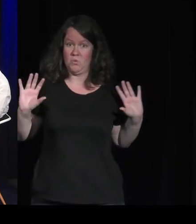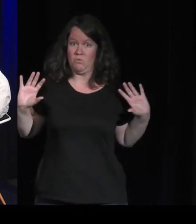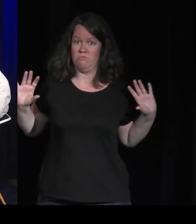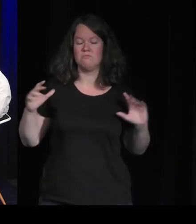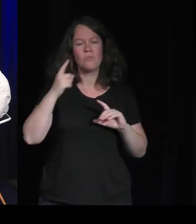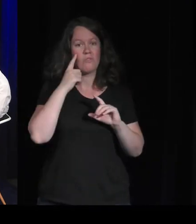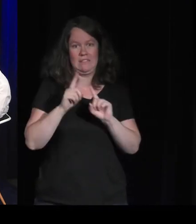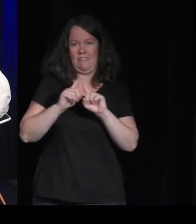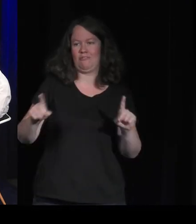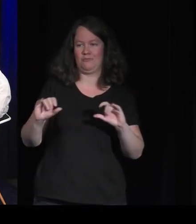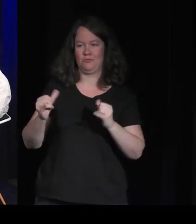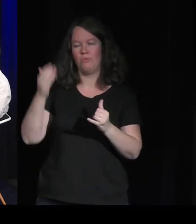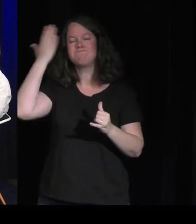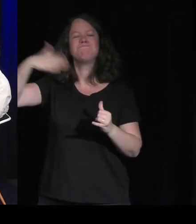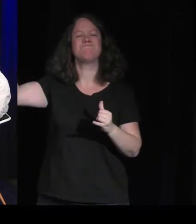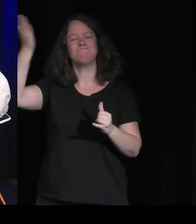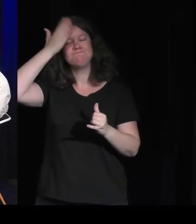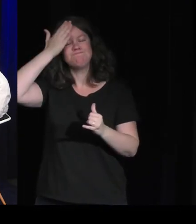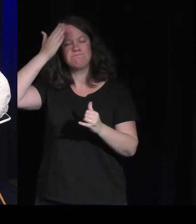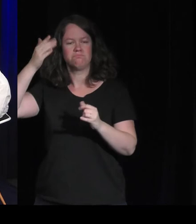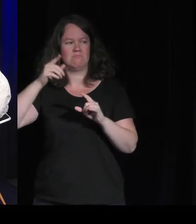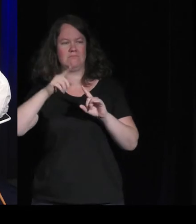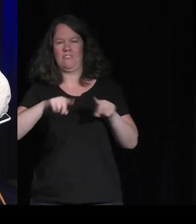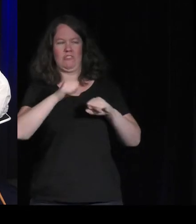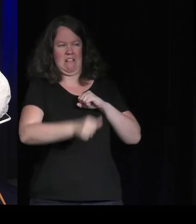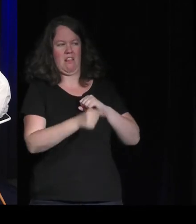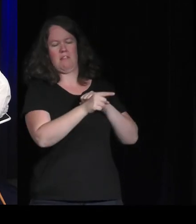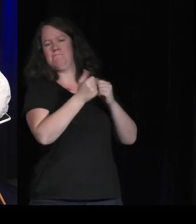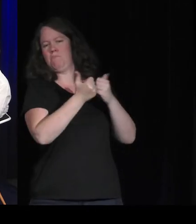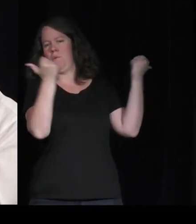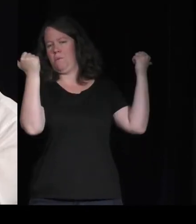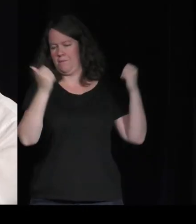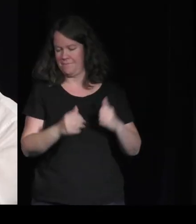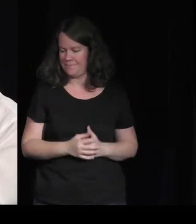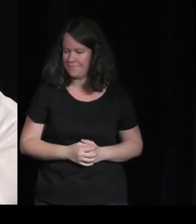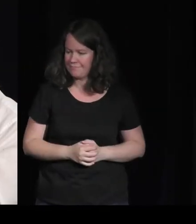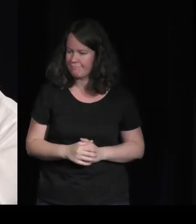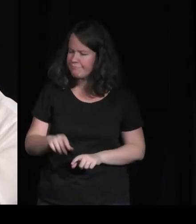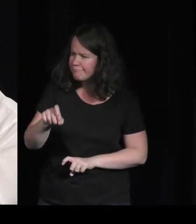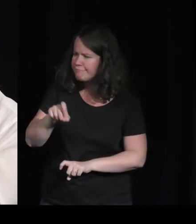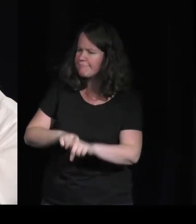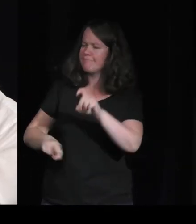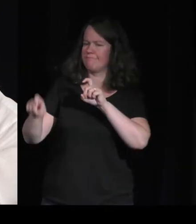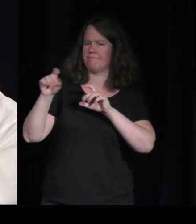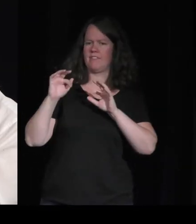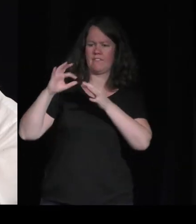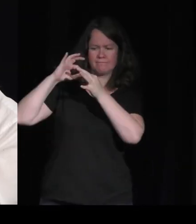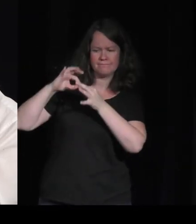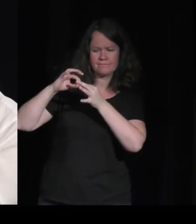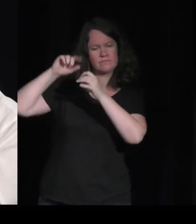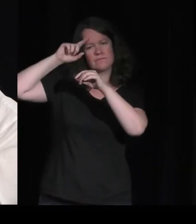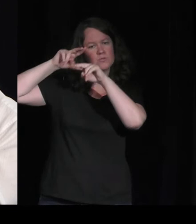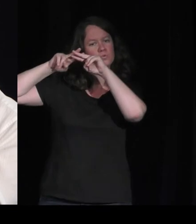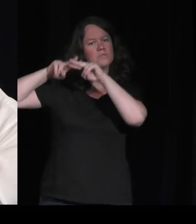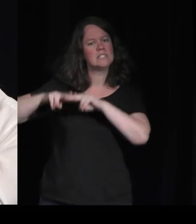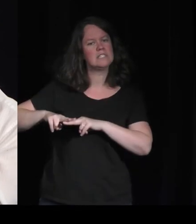justement sort de ce truc-là. Mais là, je reviens, Cédric Babouche, à ce que vous disiez sur les souvenirs, sur le point commun. Finalement,